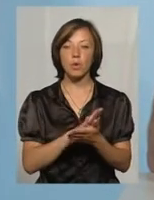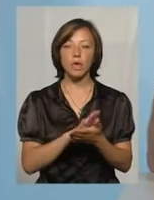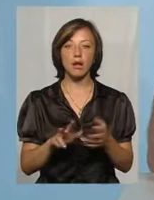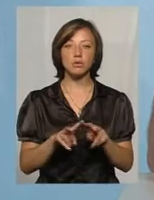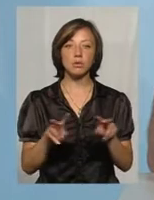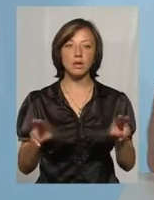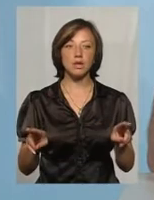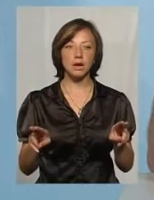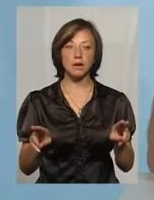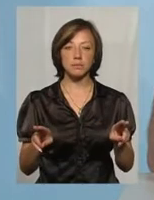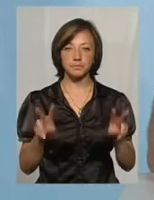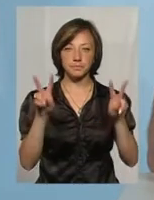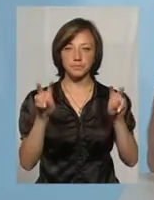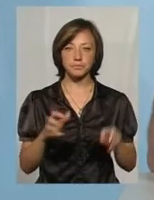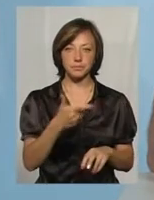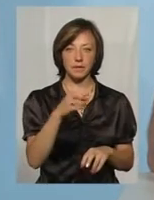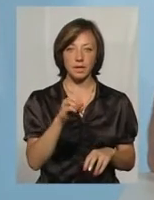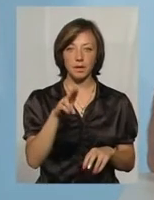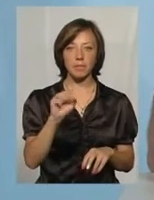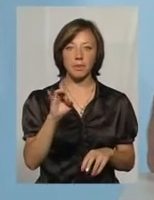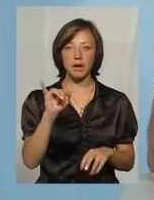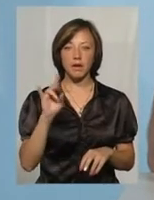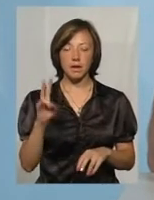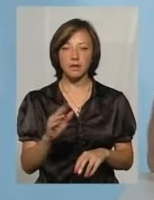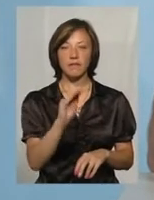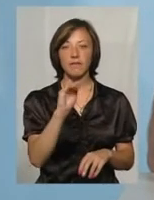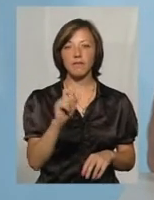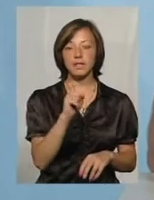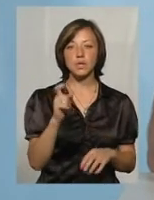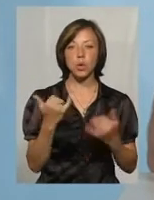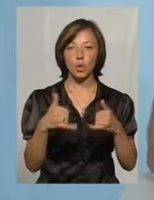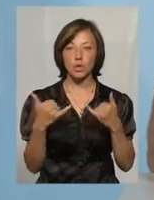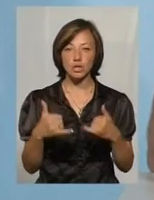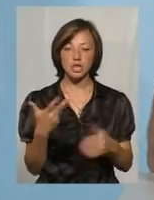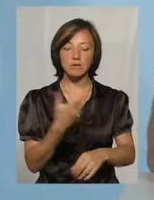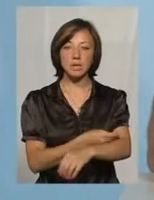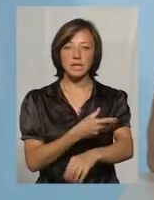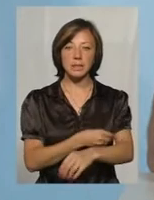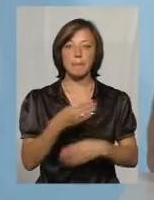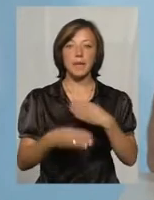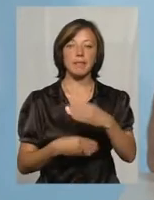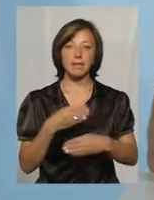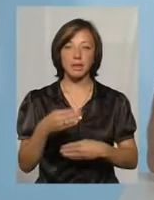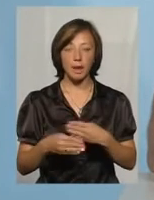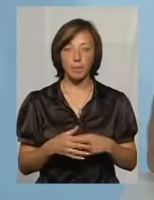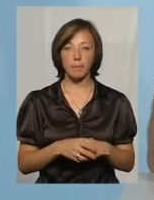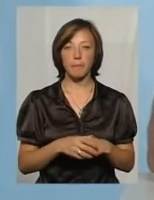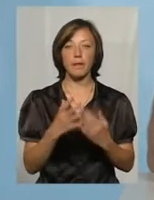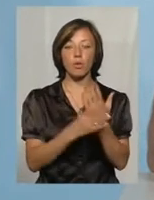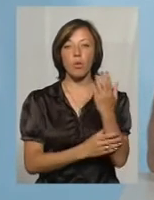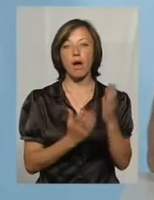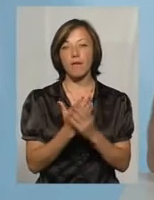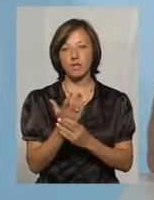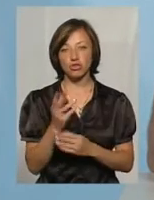гепарин, фізіологічний розчин, шприци, бенти, рукавички